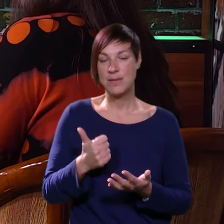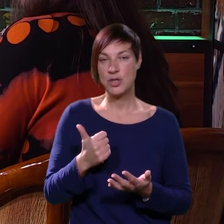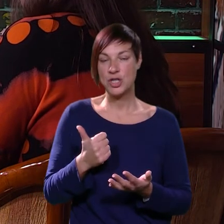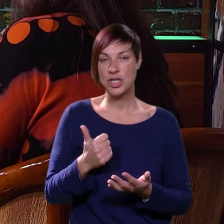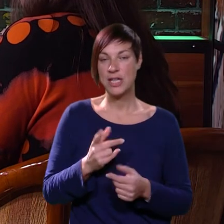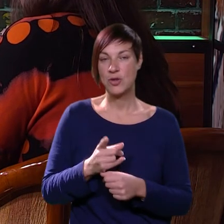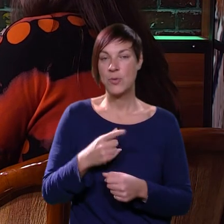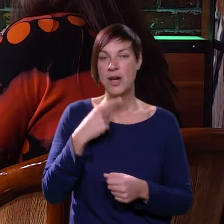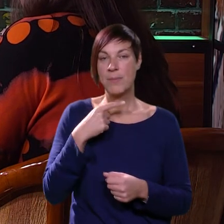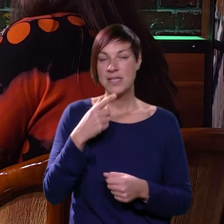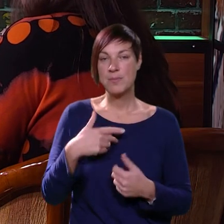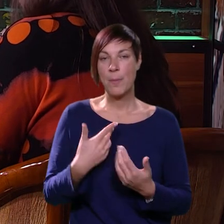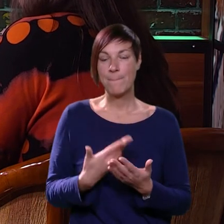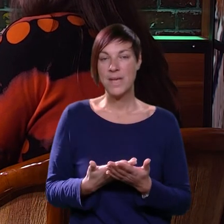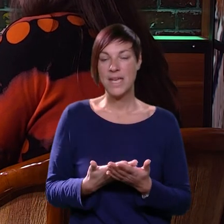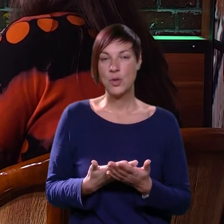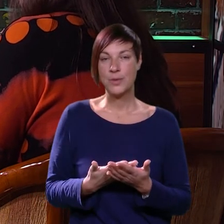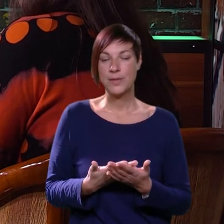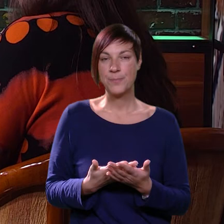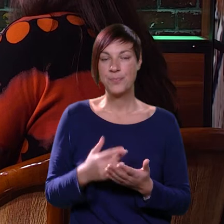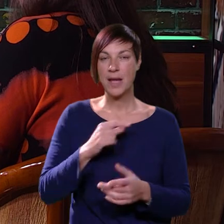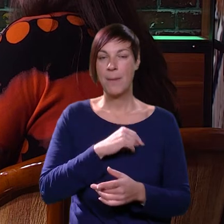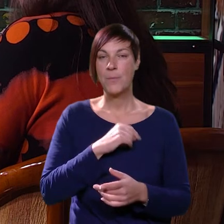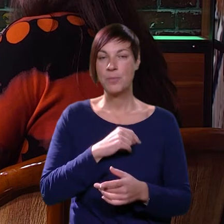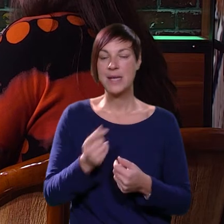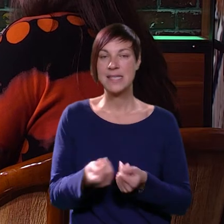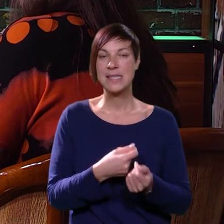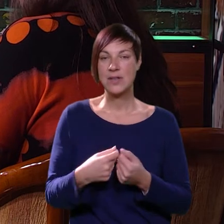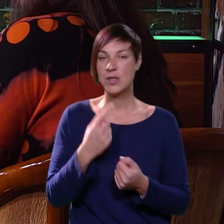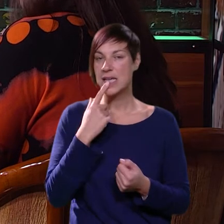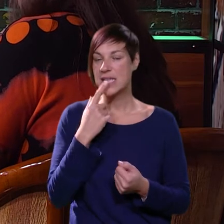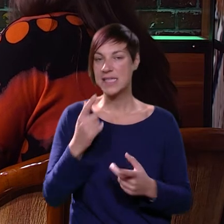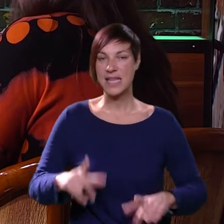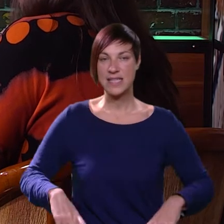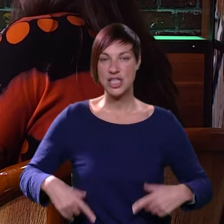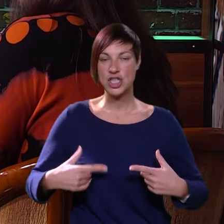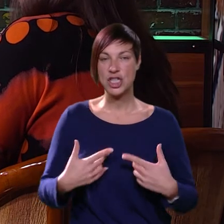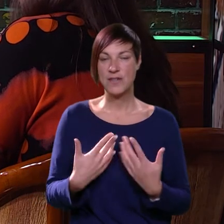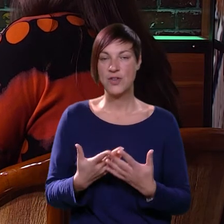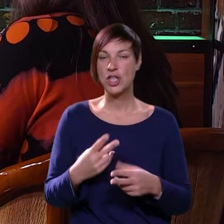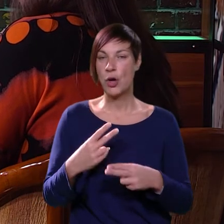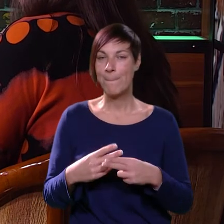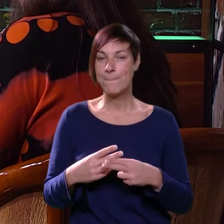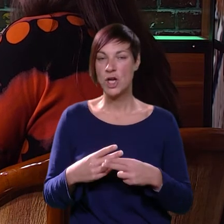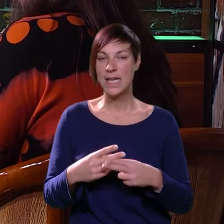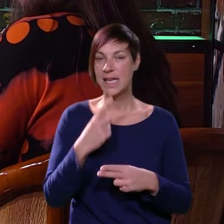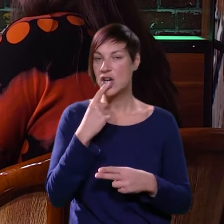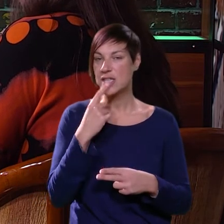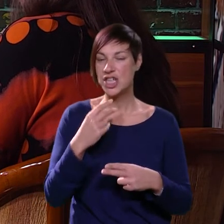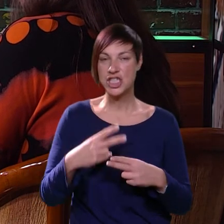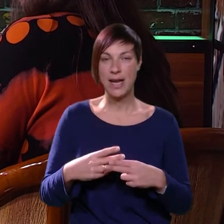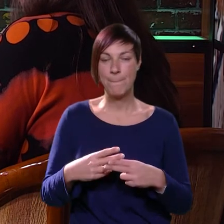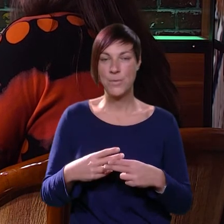još jednu, moram nju spomenuti, to je podpresenica udruge Slatki život, oboljelih od